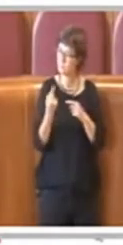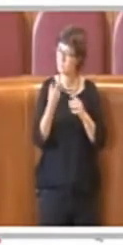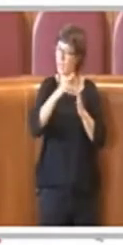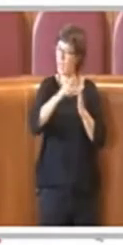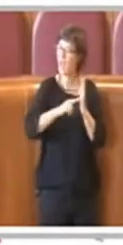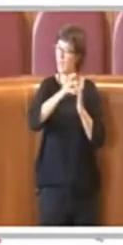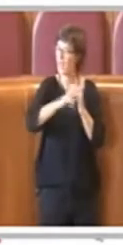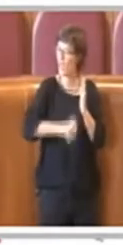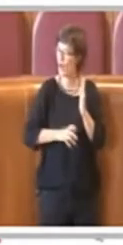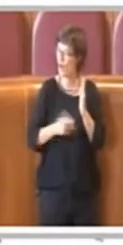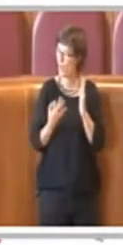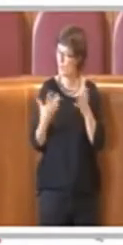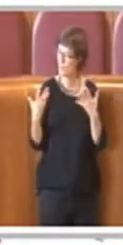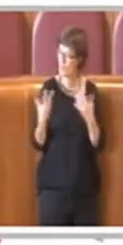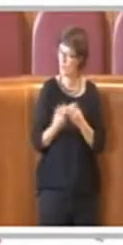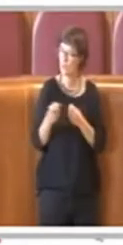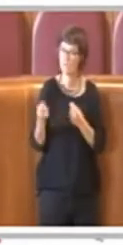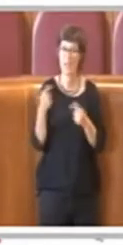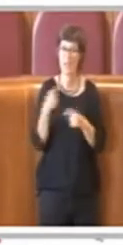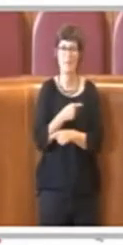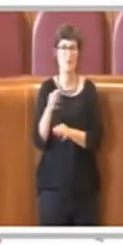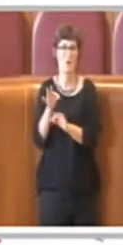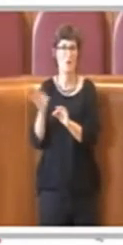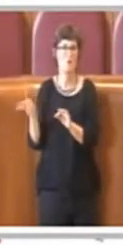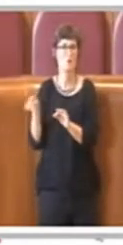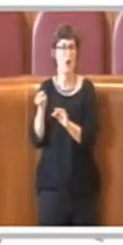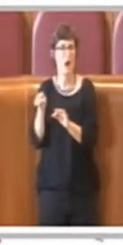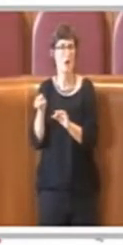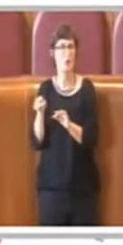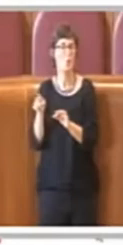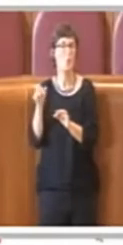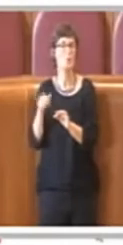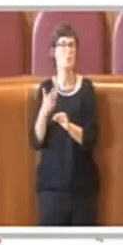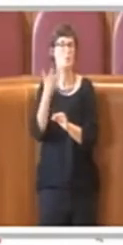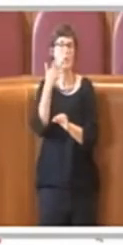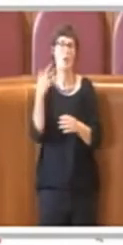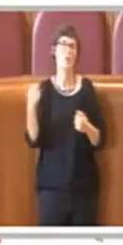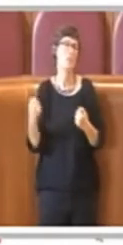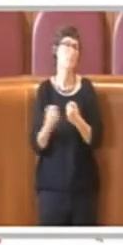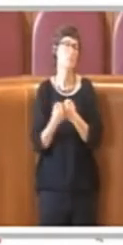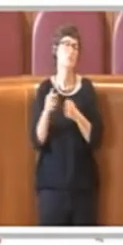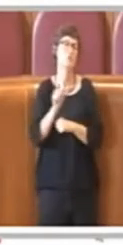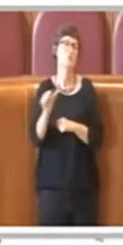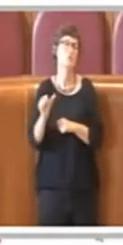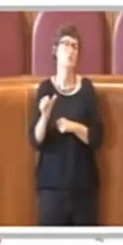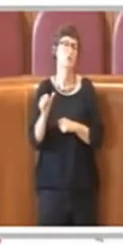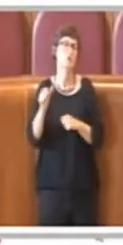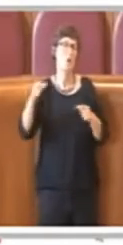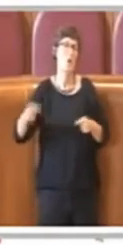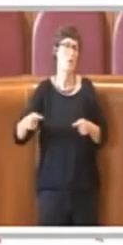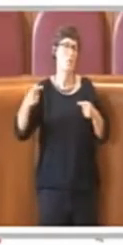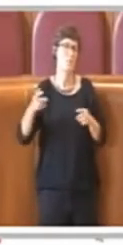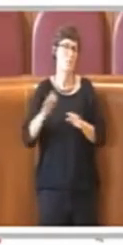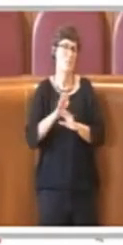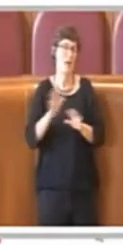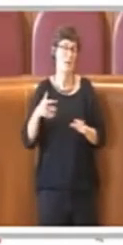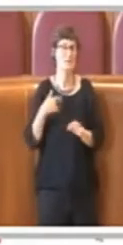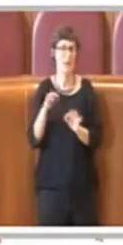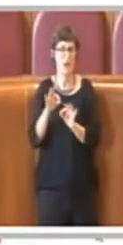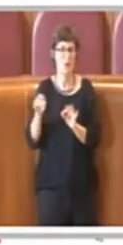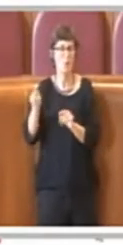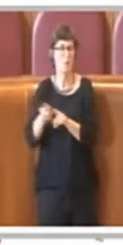'interlocuzione costruttiva. Mi riferisco in particolare ad alcuni consiglieri di Fratelli d'Italia, i quali inoltre, dopo aver rivendicato